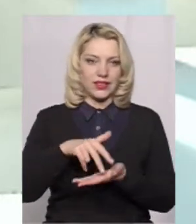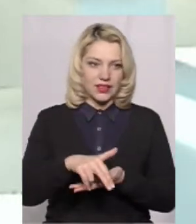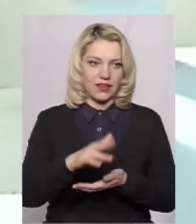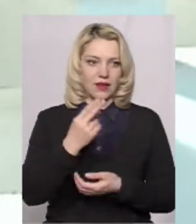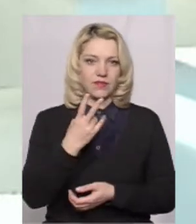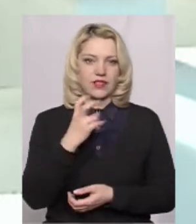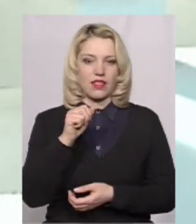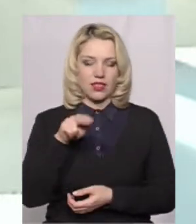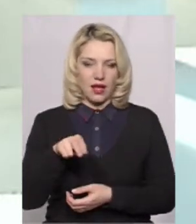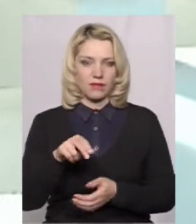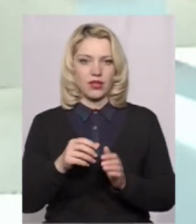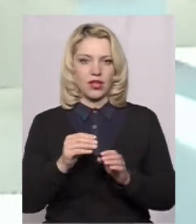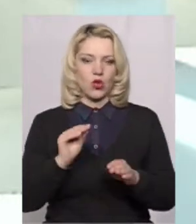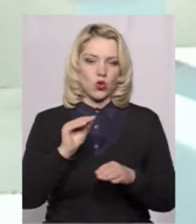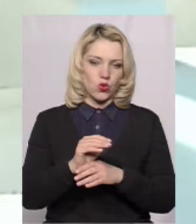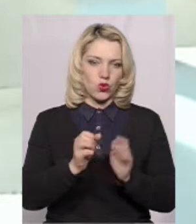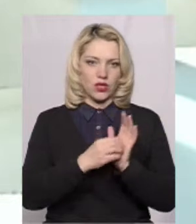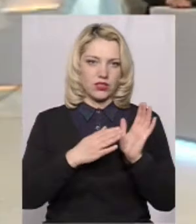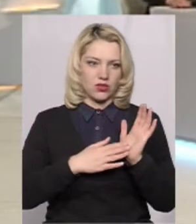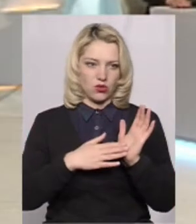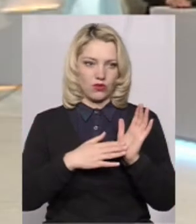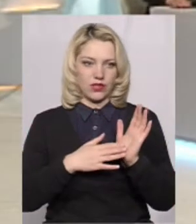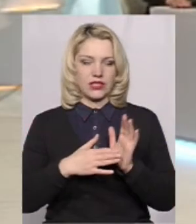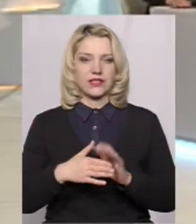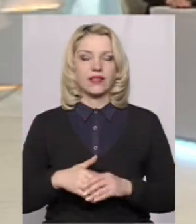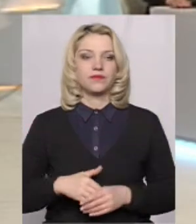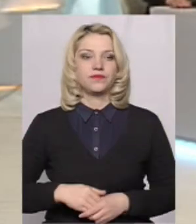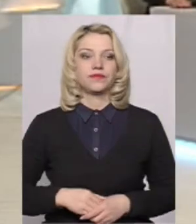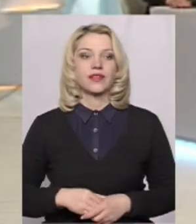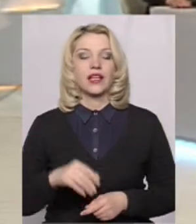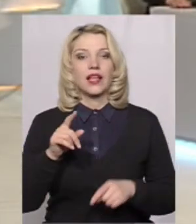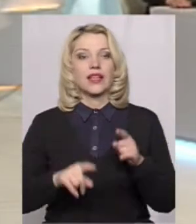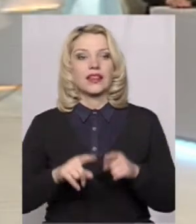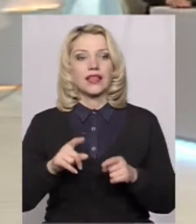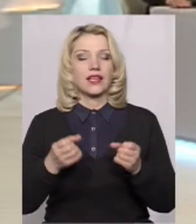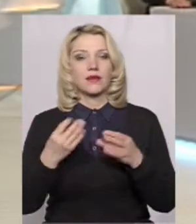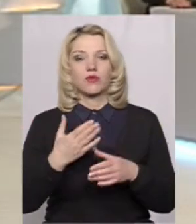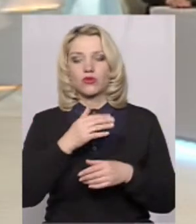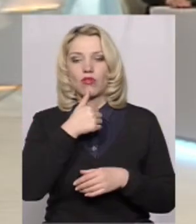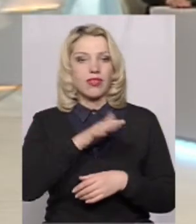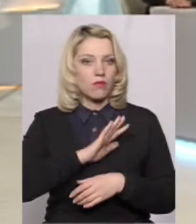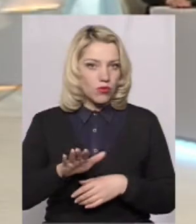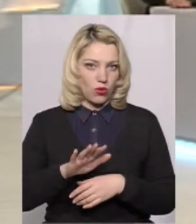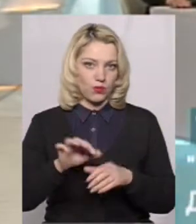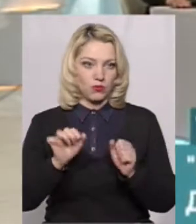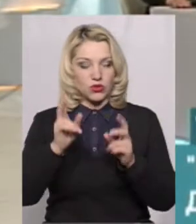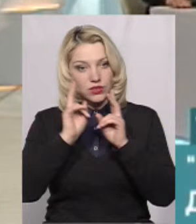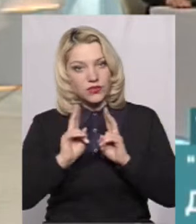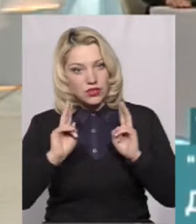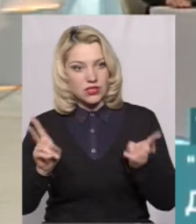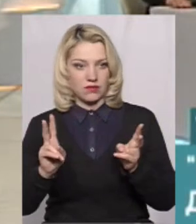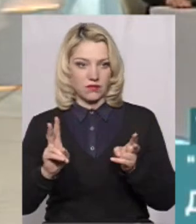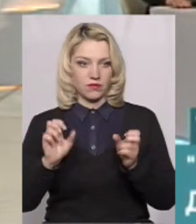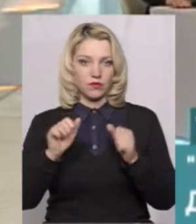в ЦНАП дореєструватися. Деякі просто не пробували, можливо, не знали, можливо,